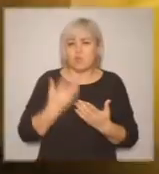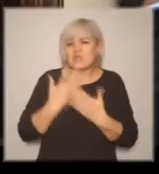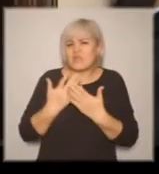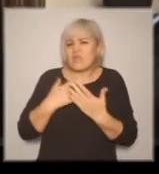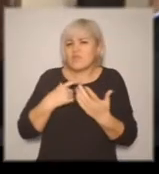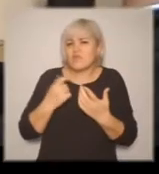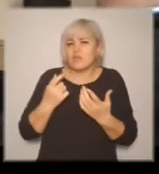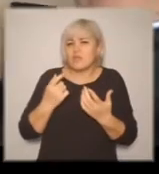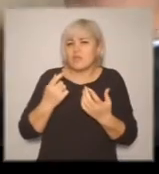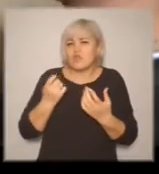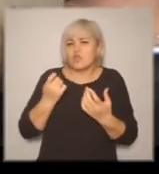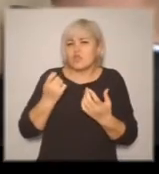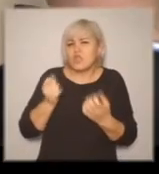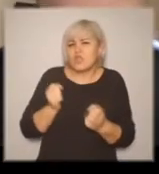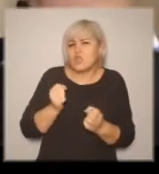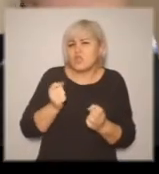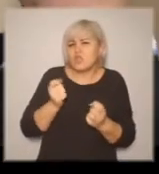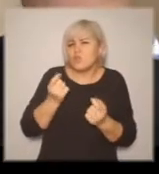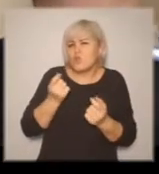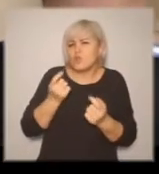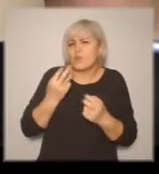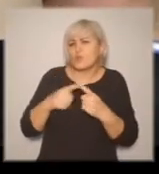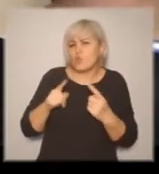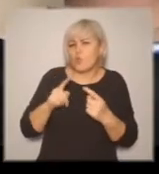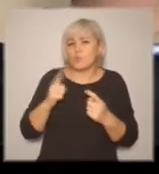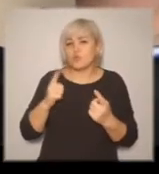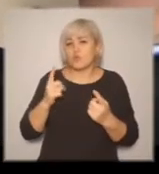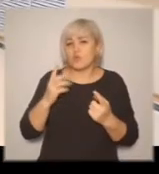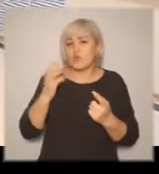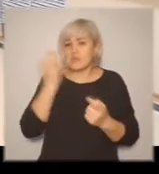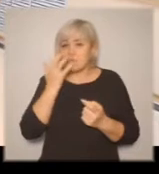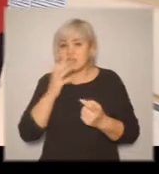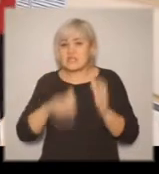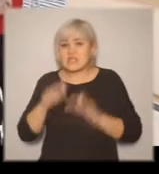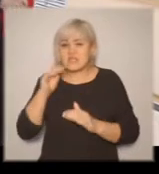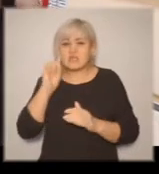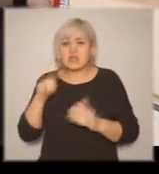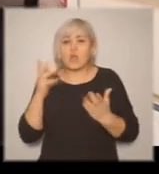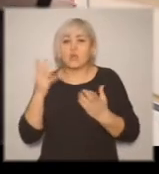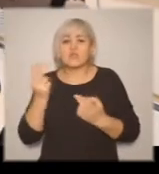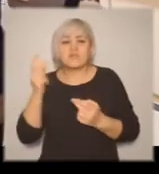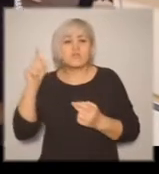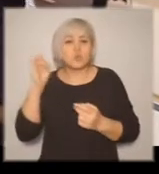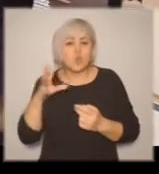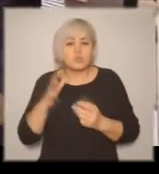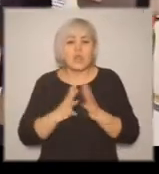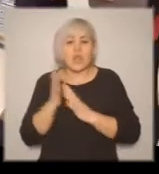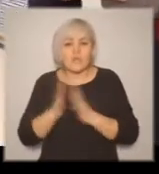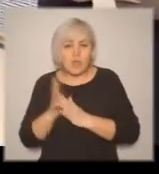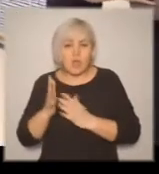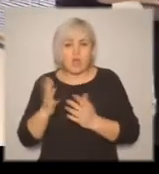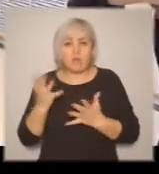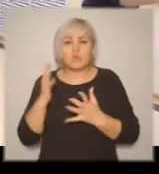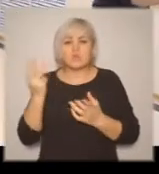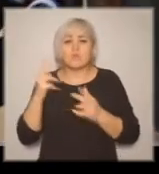Потому что когда у человека подключается тактильное восприятие еще, то есть он может потрогать море, воду или траву,